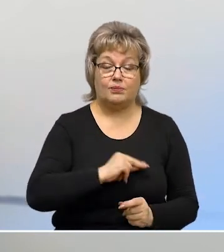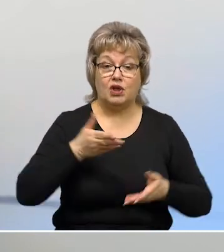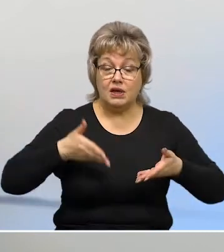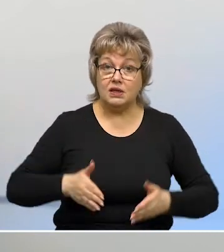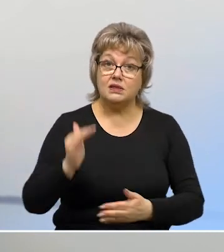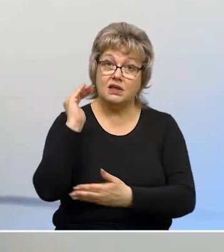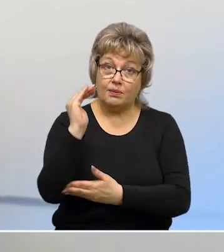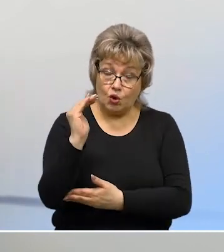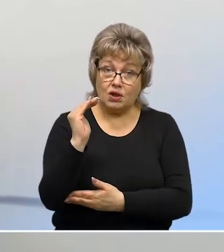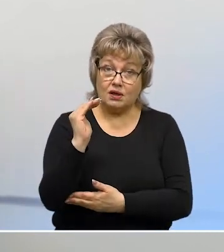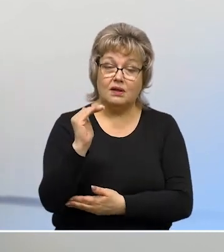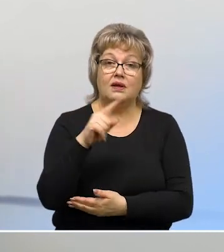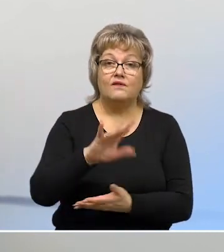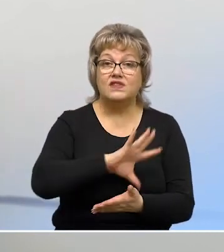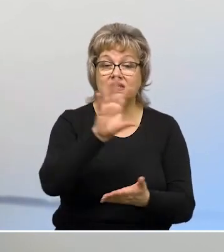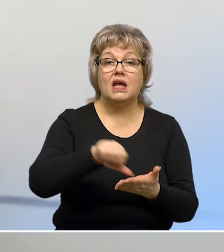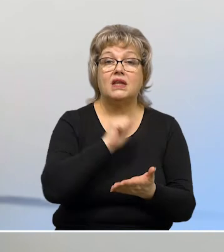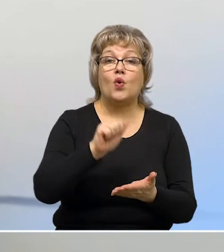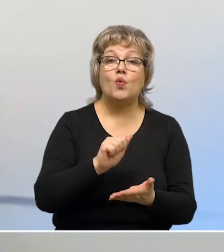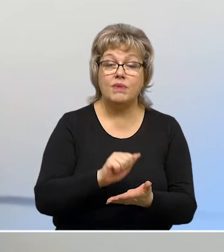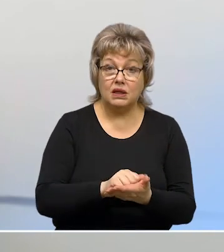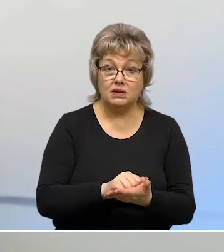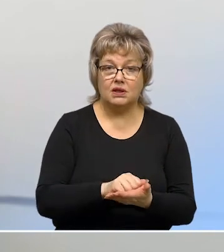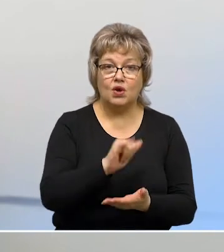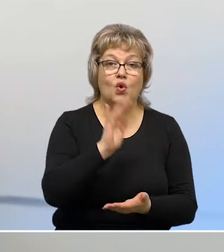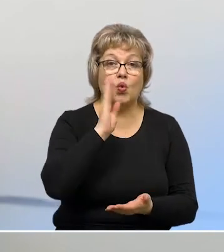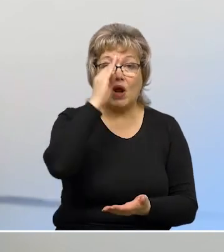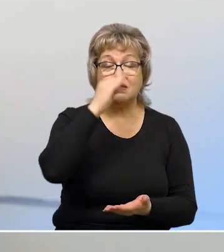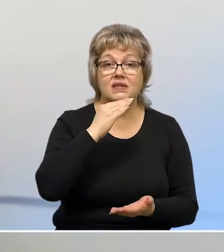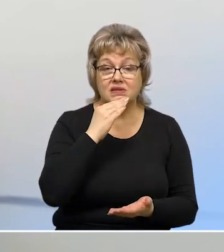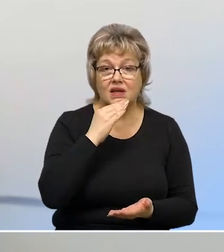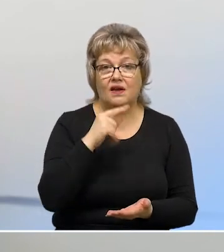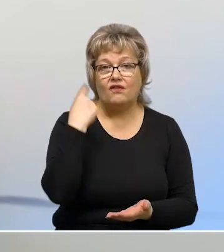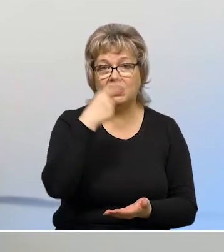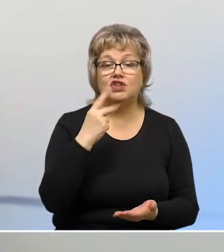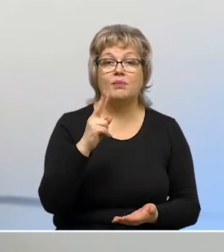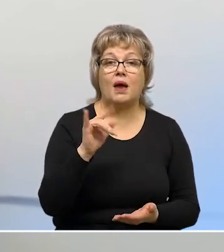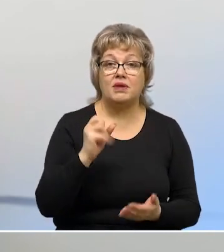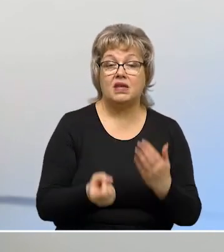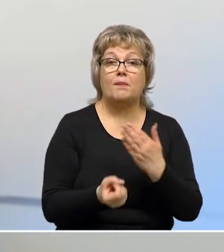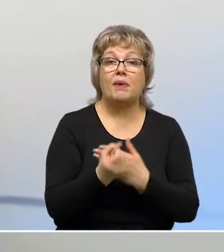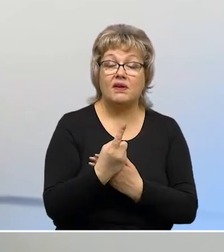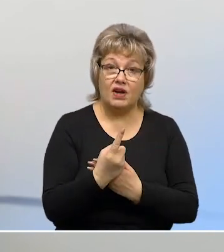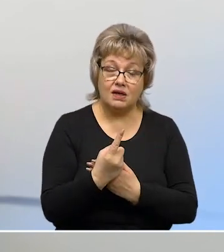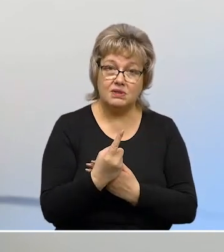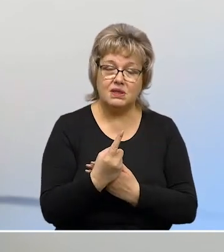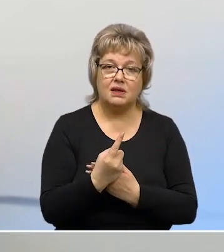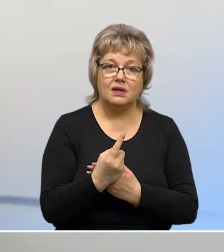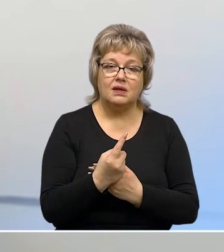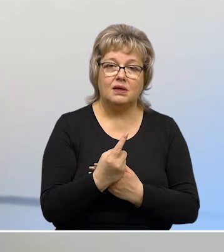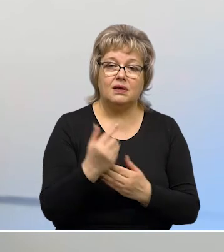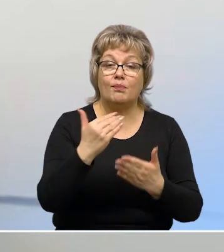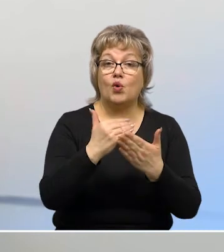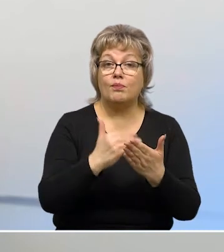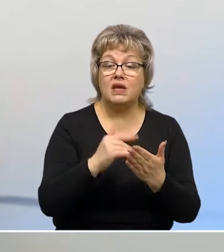работает. Родился ребенок, априори уже все документы у родителей в его личном кабинете появляются по